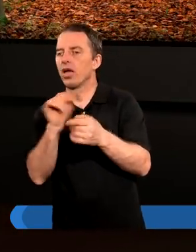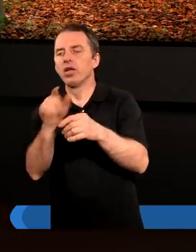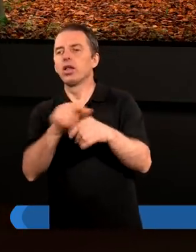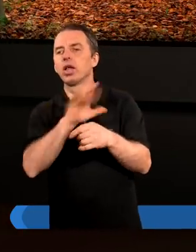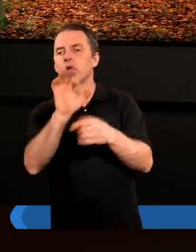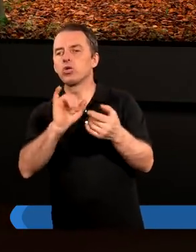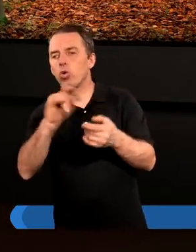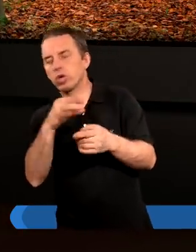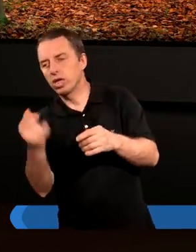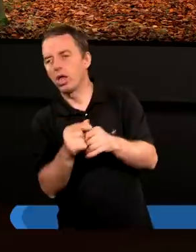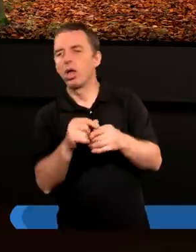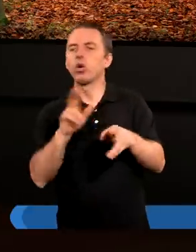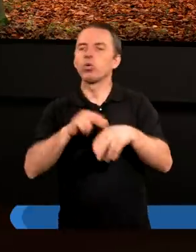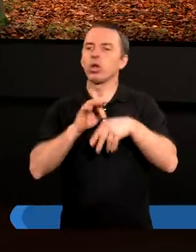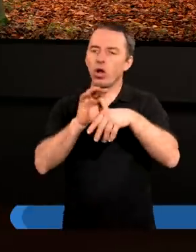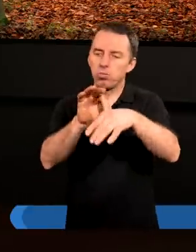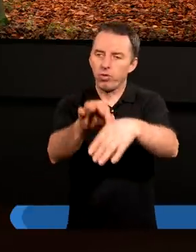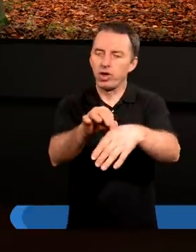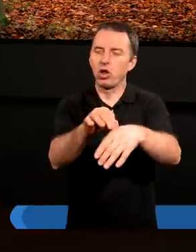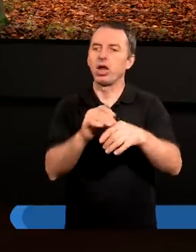judzkiej już o Judę chodziło?